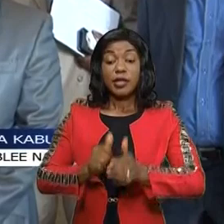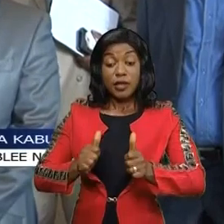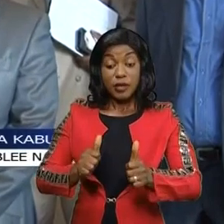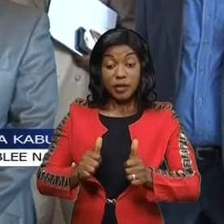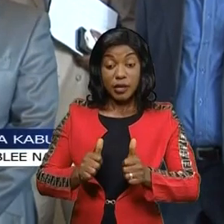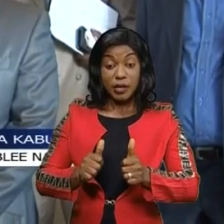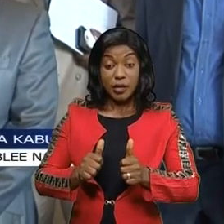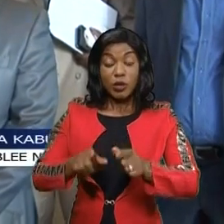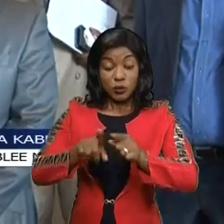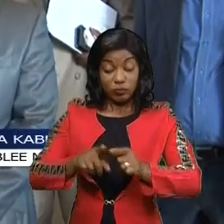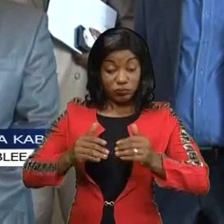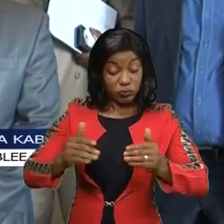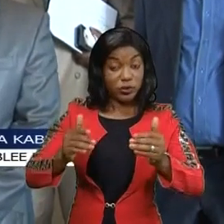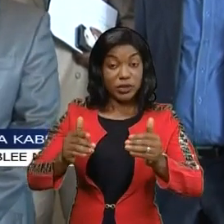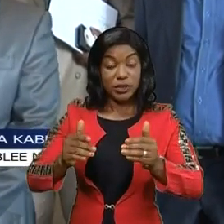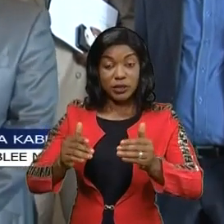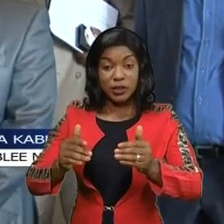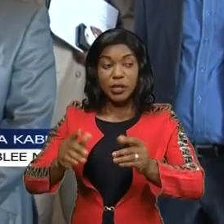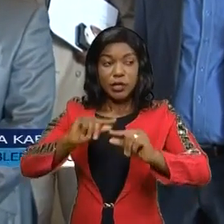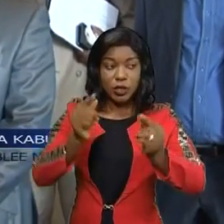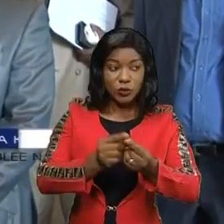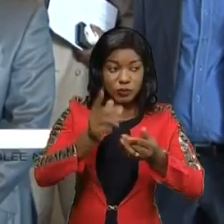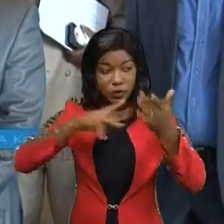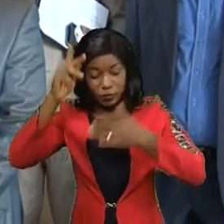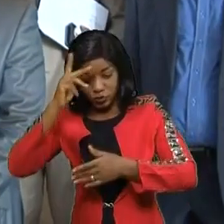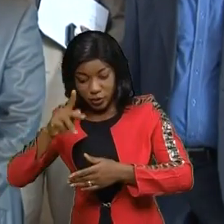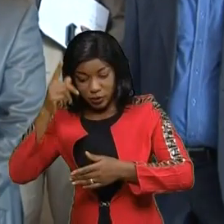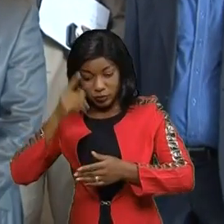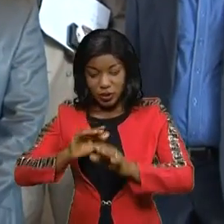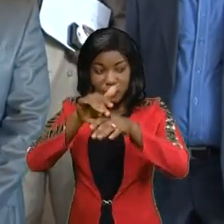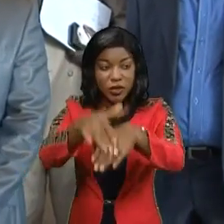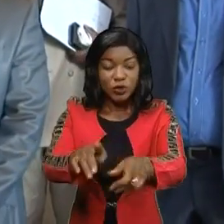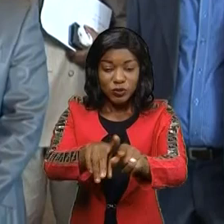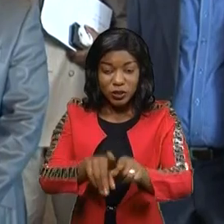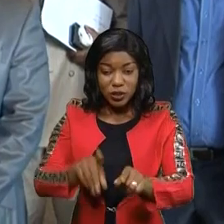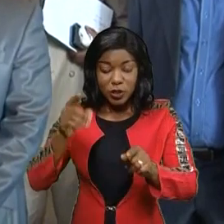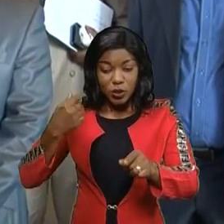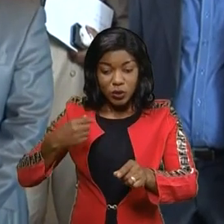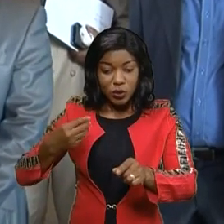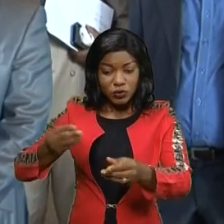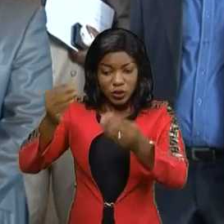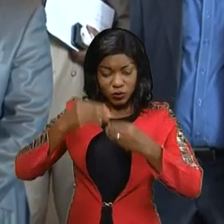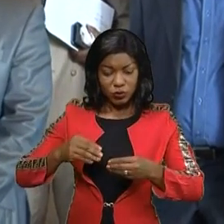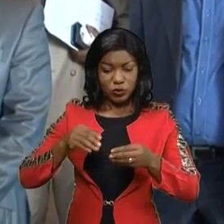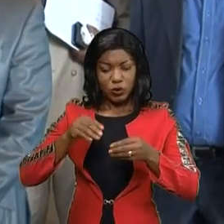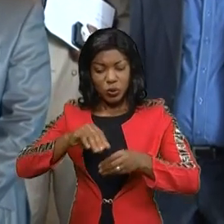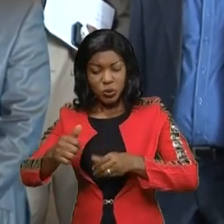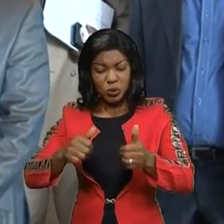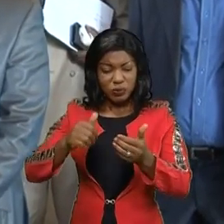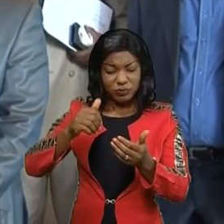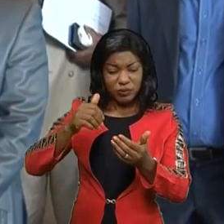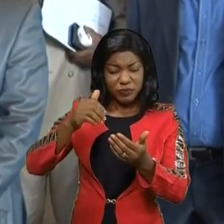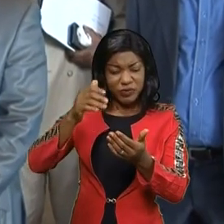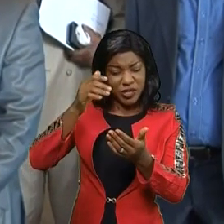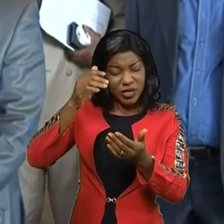appartenance, soit à la majorité, tout comme à l'opposition. Certains éléments nous ont été donnés aujourd'hui que mon